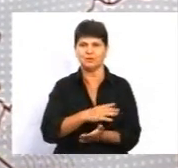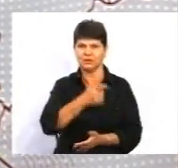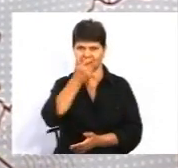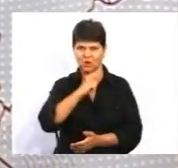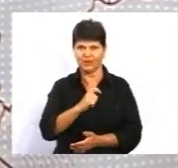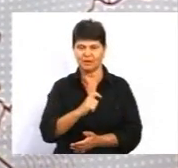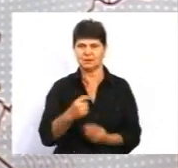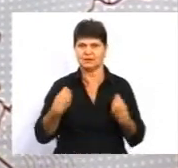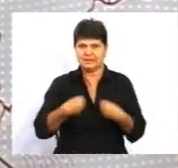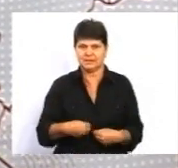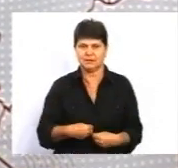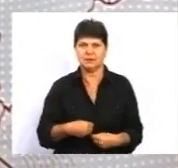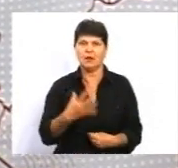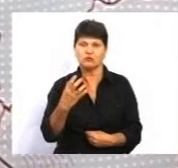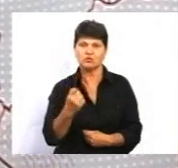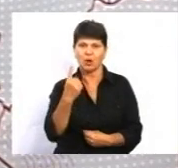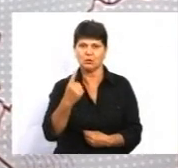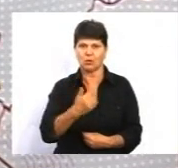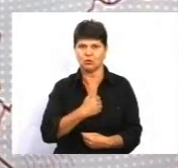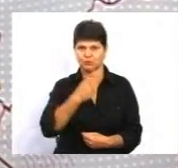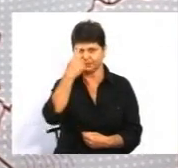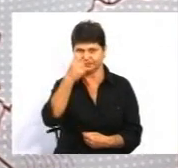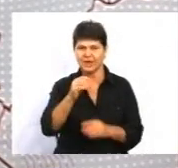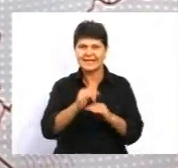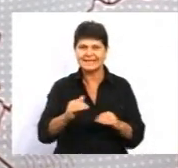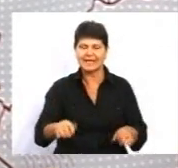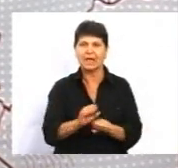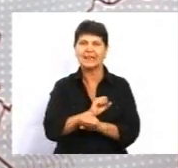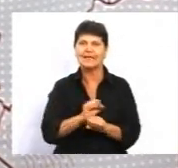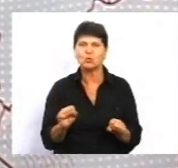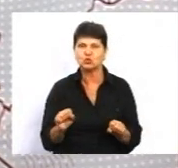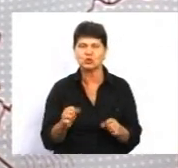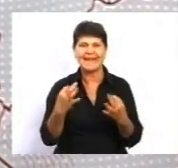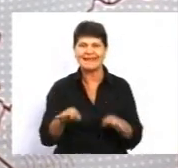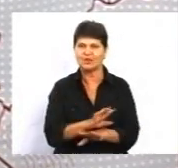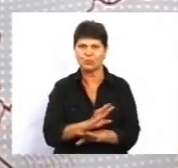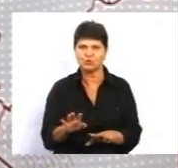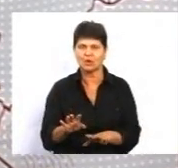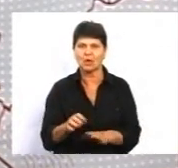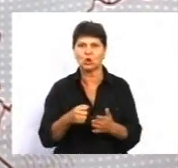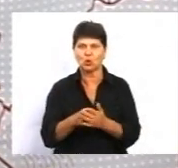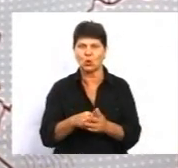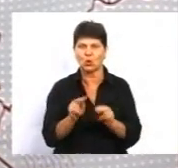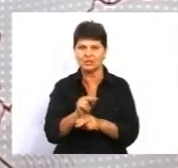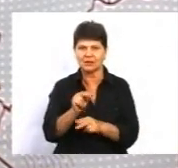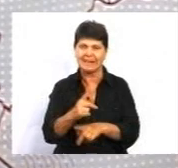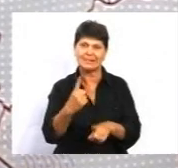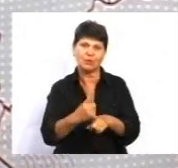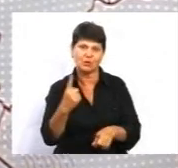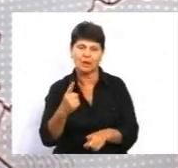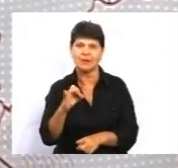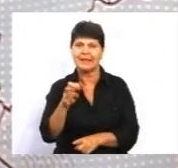І ще одне, що я хочу зауважити, дітей не можна не допускати до занять, чи забороняти їм